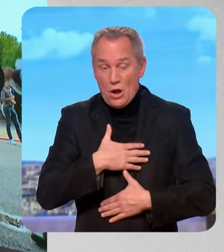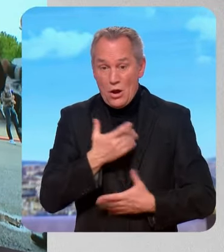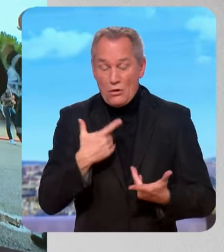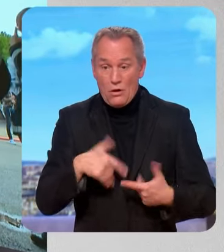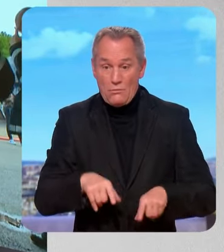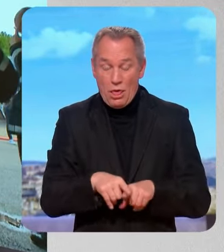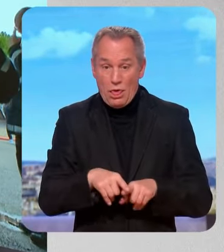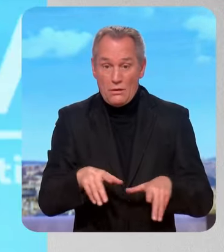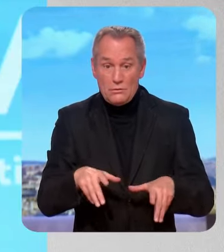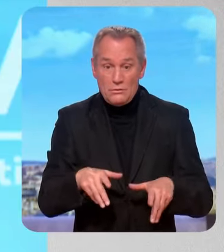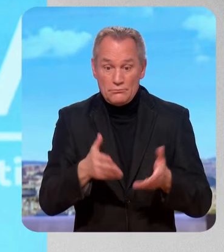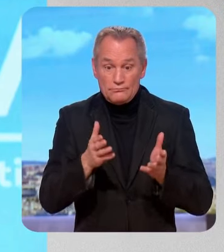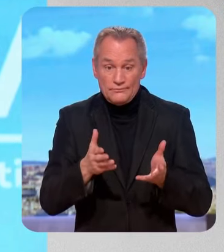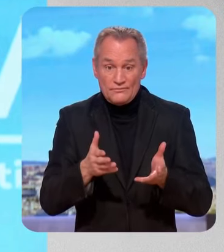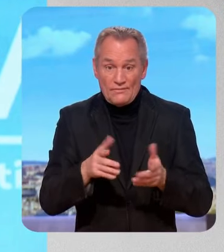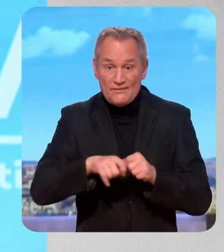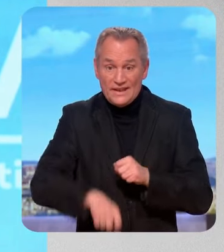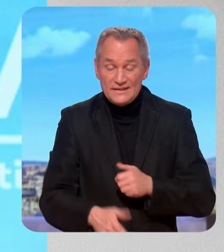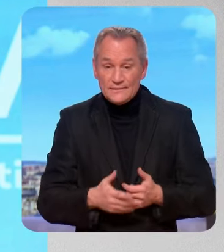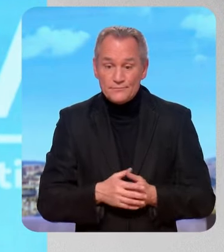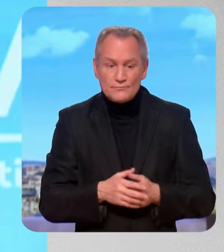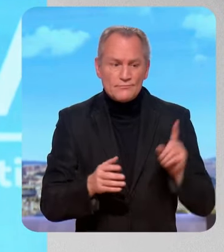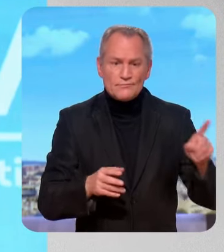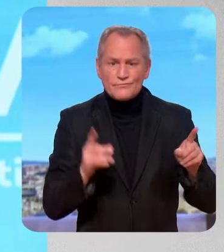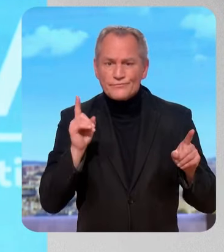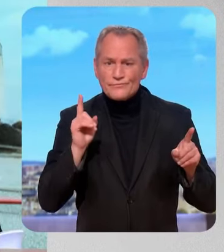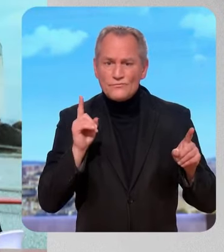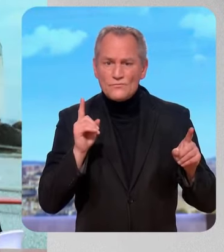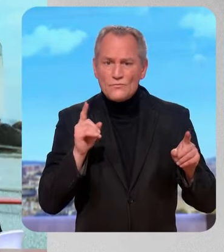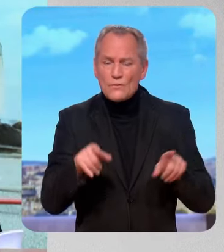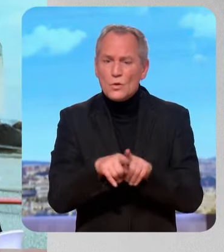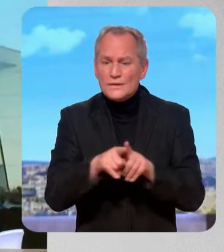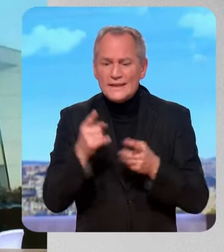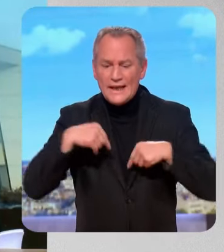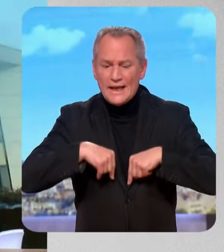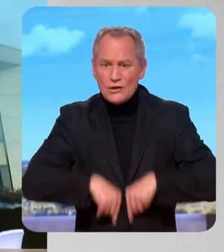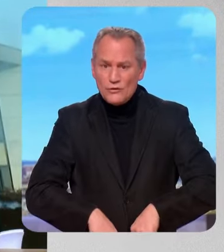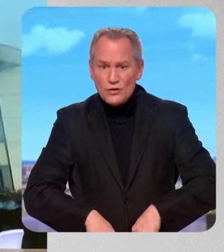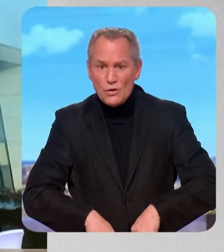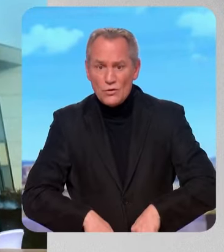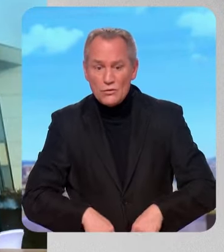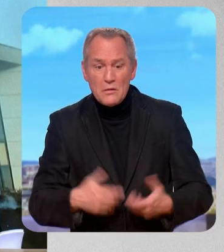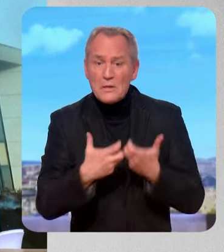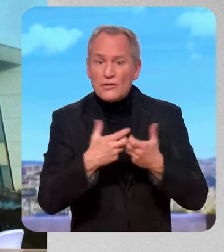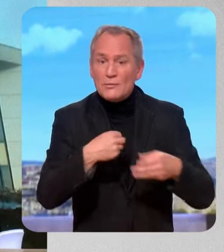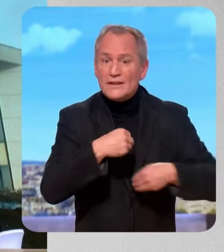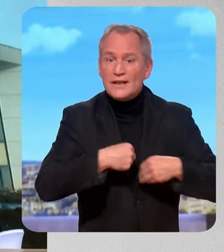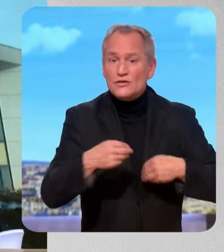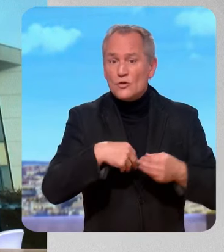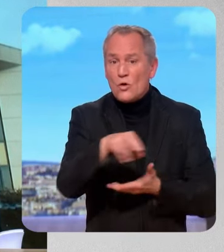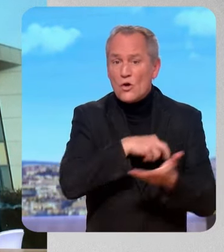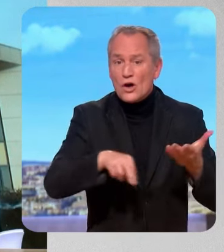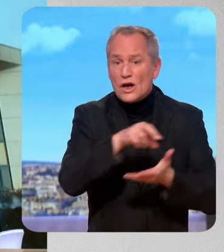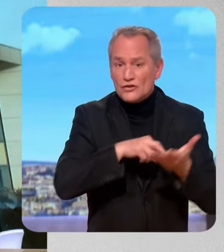phares d'une voiture. Et un gouvernement qui, au-delà, n'a même pas un mot pour les agents. Je pense à la direction régionale, l